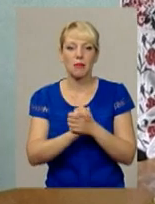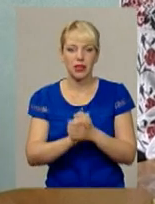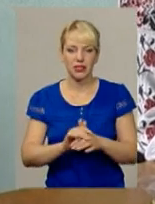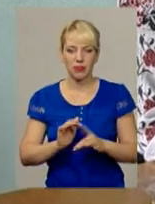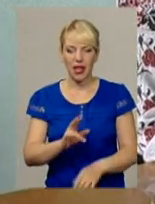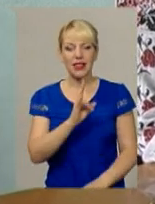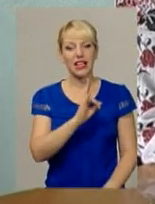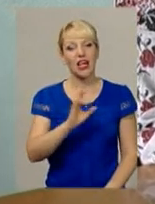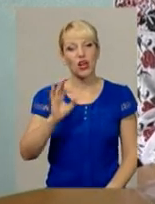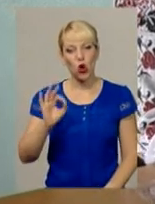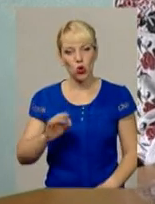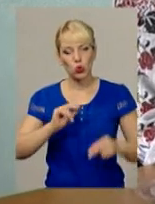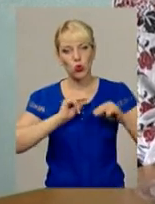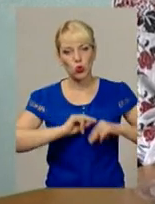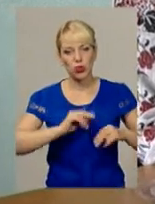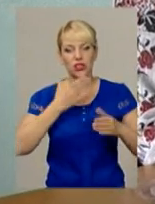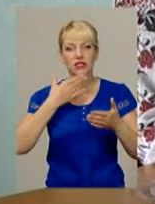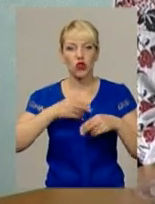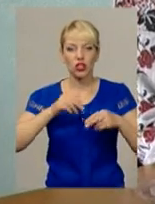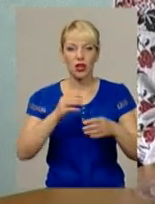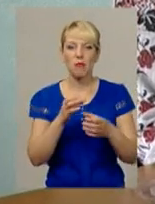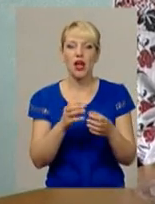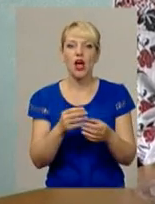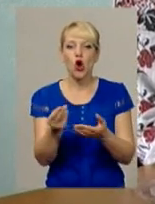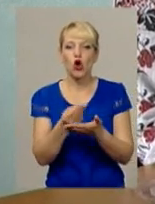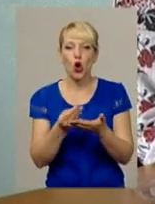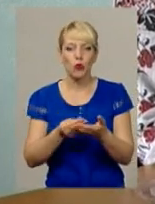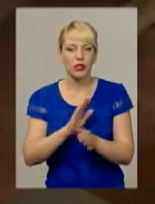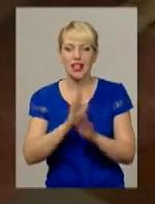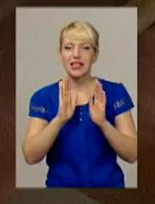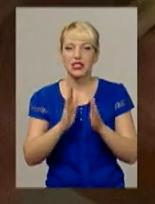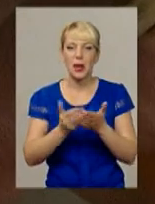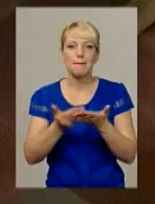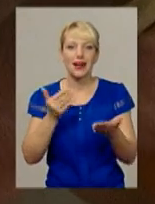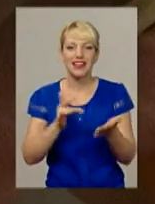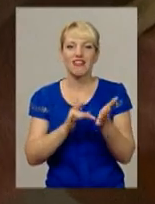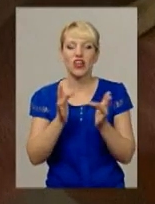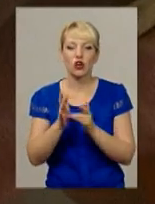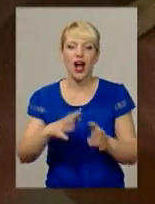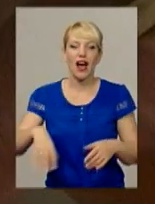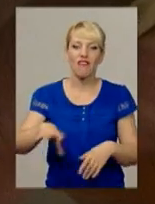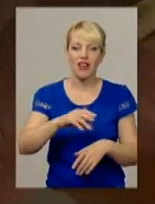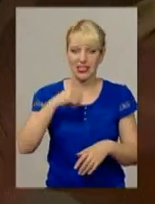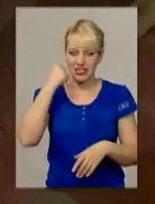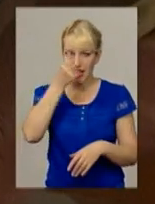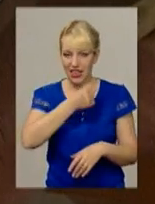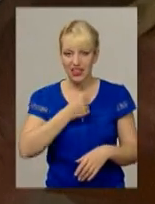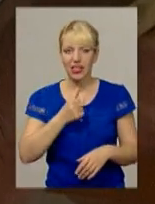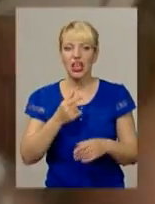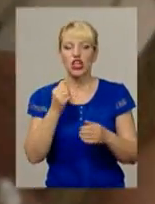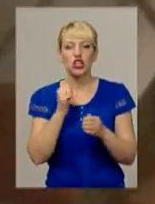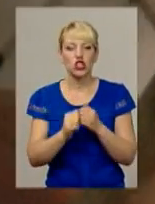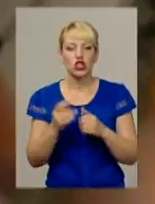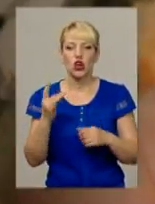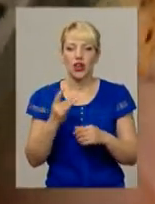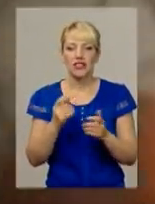Наталія Олександрівна трудиться над своїми роботами не лише перед Великодним, а увесь рік. І щоразу відкриває для себе нові грані цього